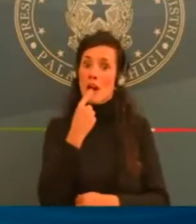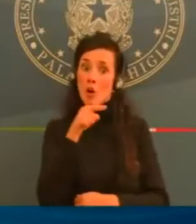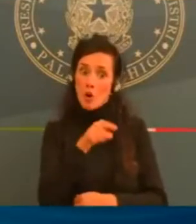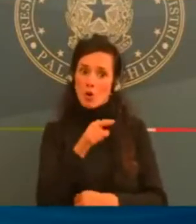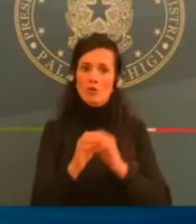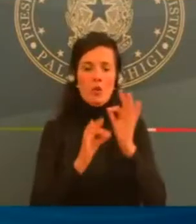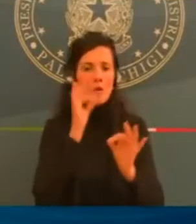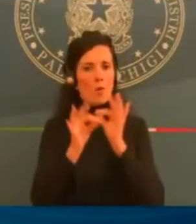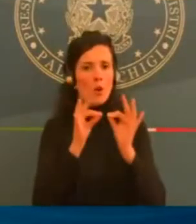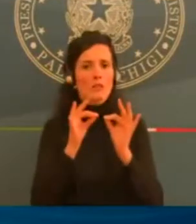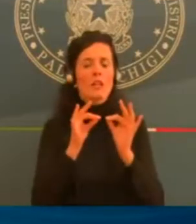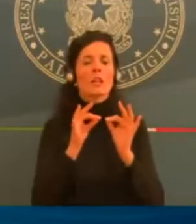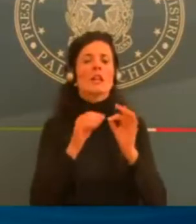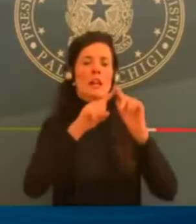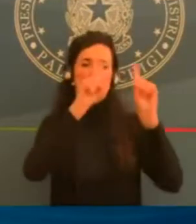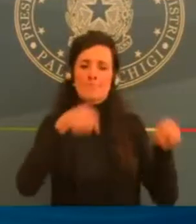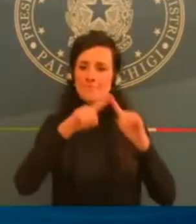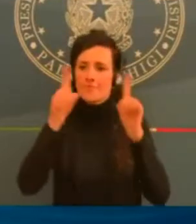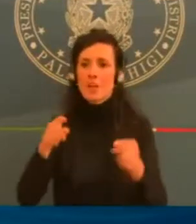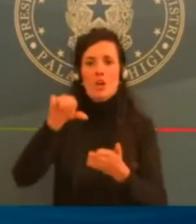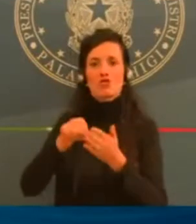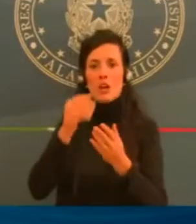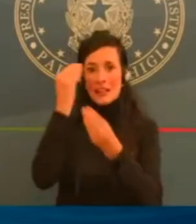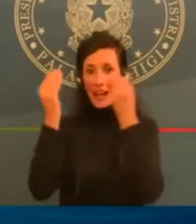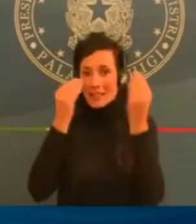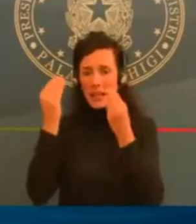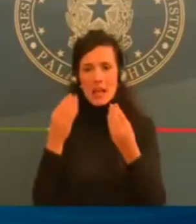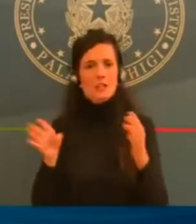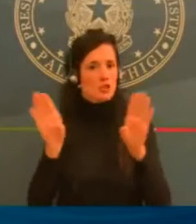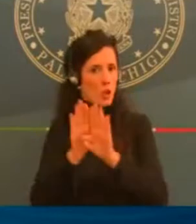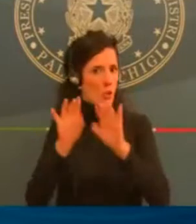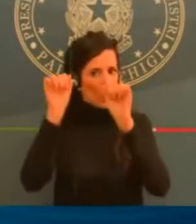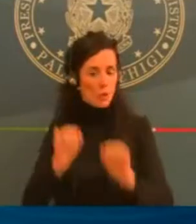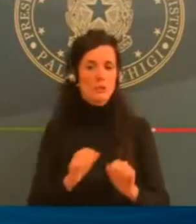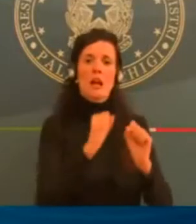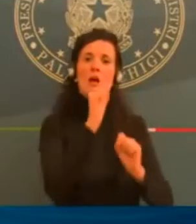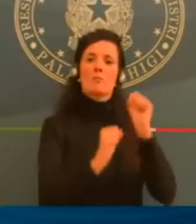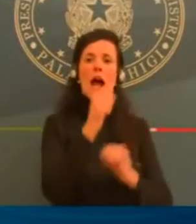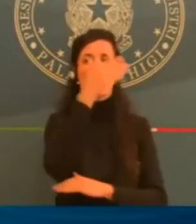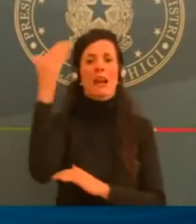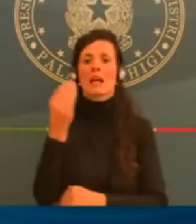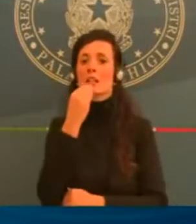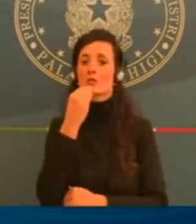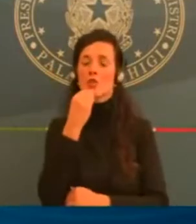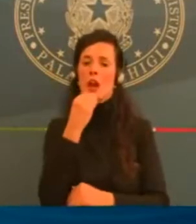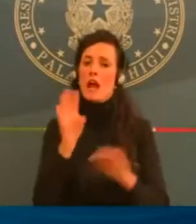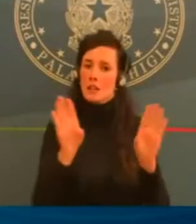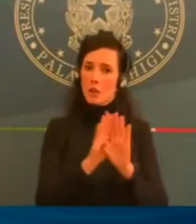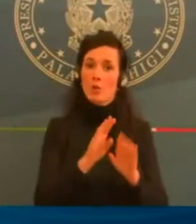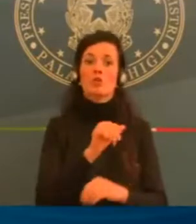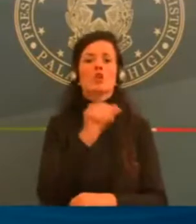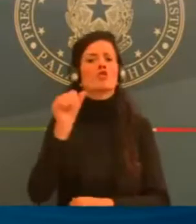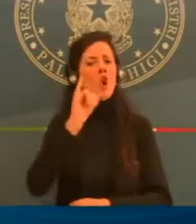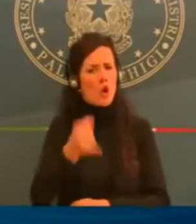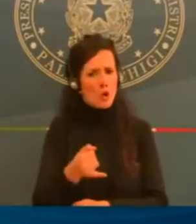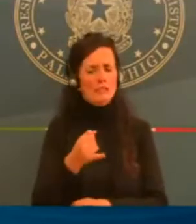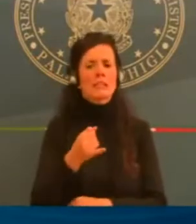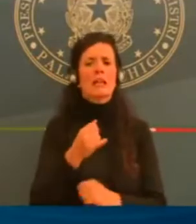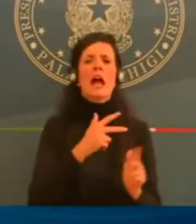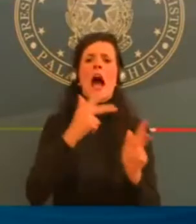fino alle ore 22 e le consegne a domicilio. Restano invece aperti alcuni